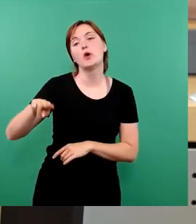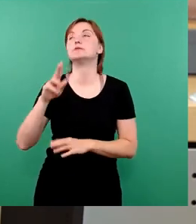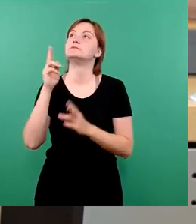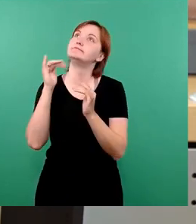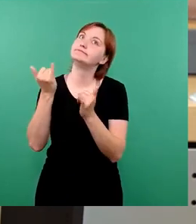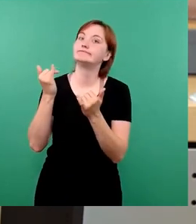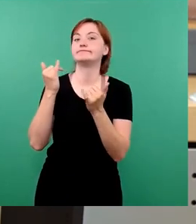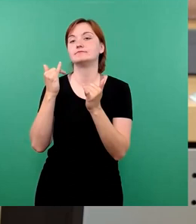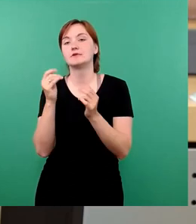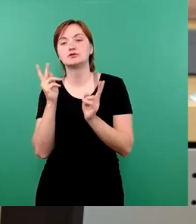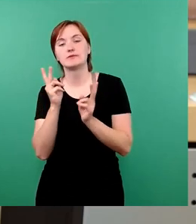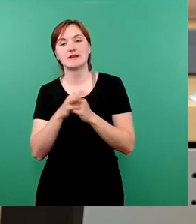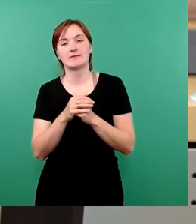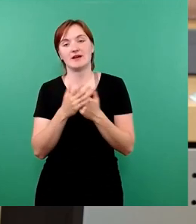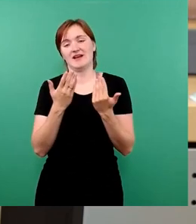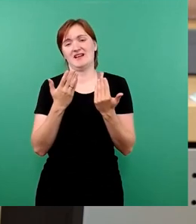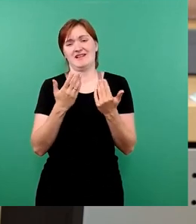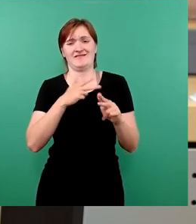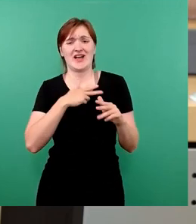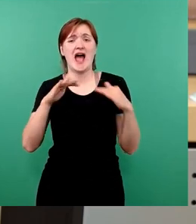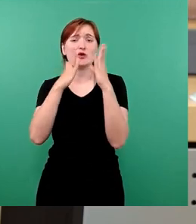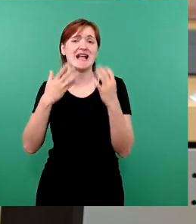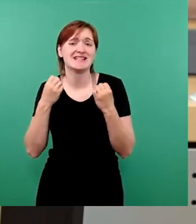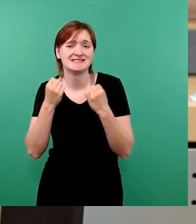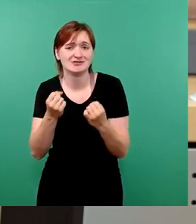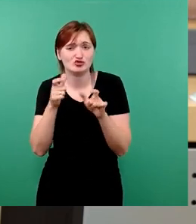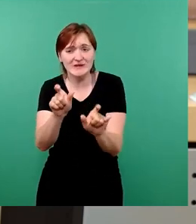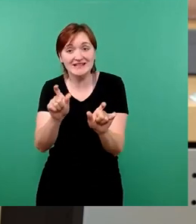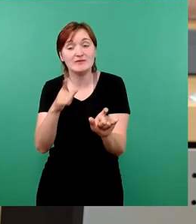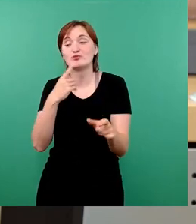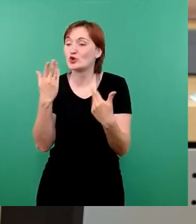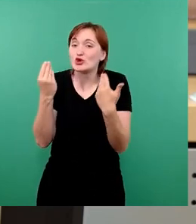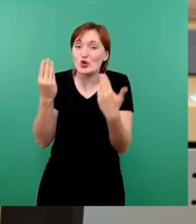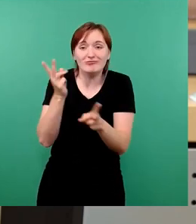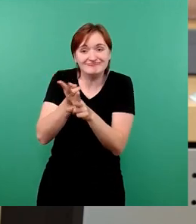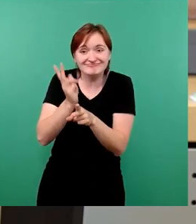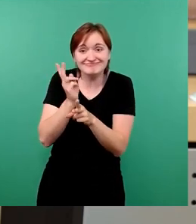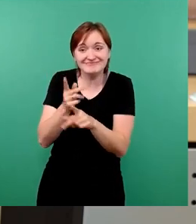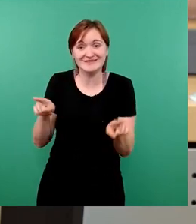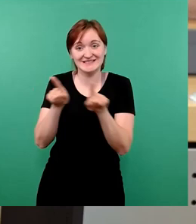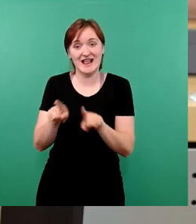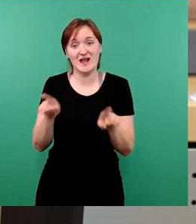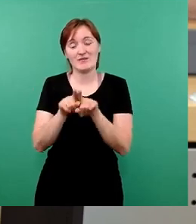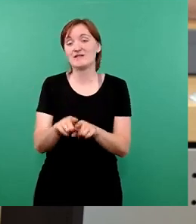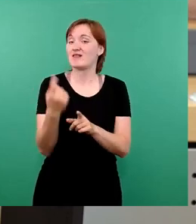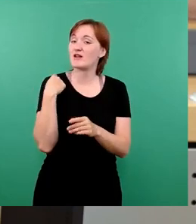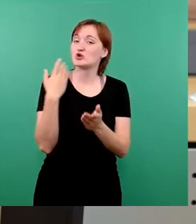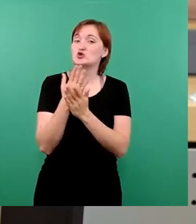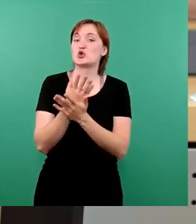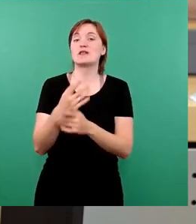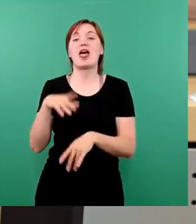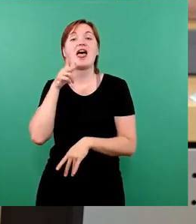und so weiter, aber eine Haushaltssperre ist nun mal eine Haushaltssperre, ja. Also das Gleiche, was ich gerade in Vincent Drews gesagt habe und da zu sagen, naja,